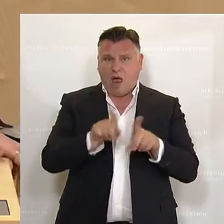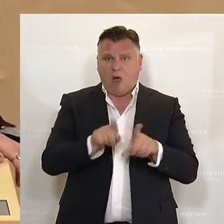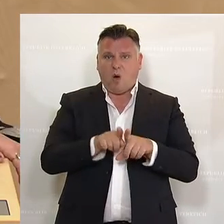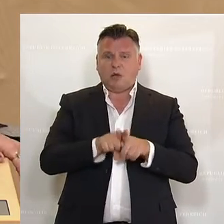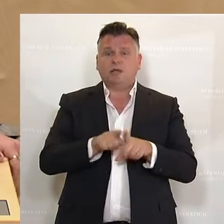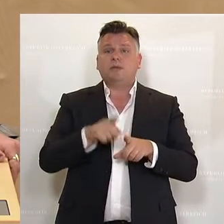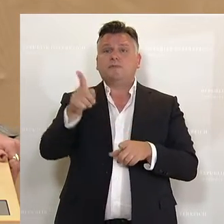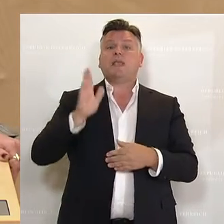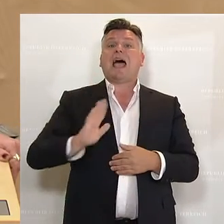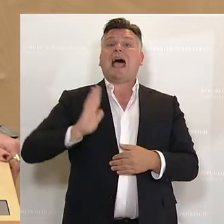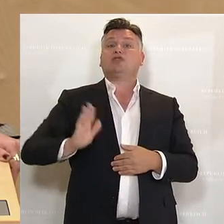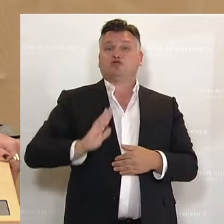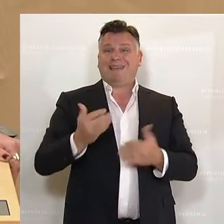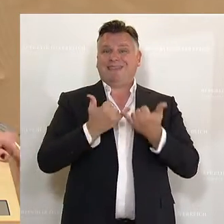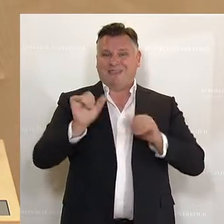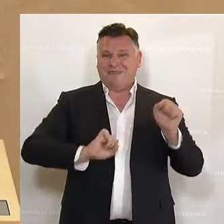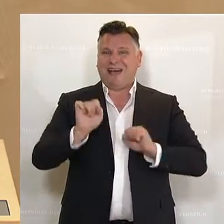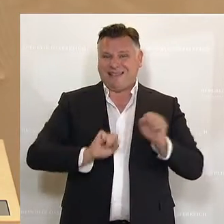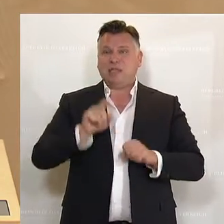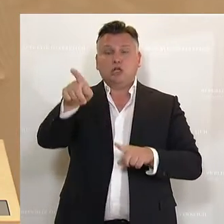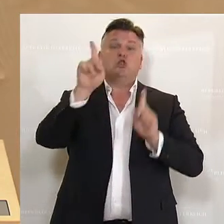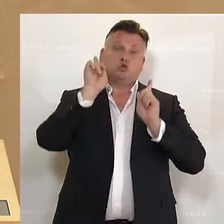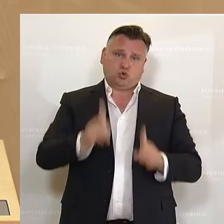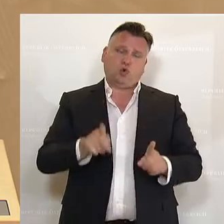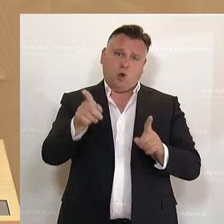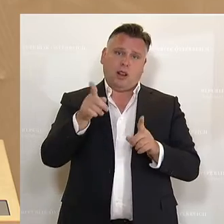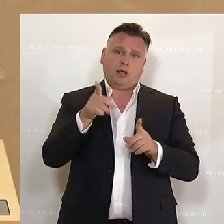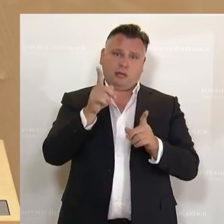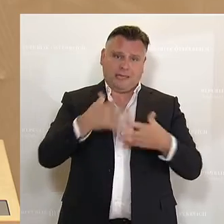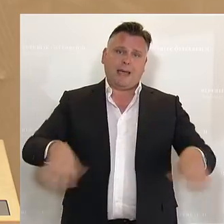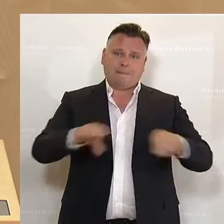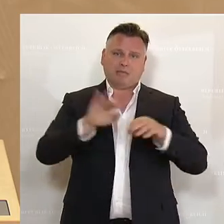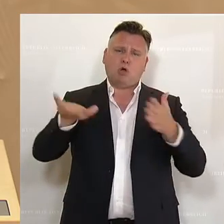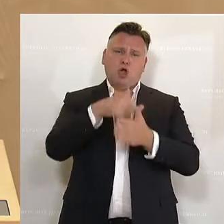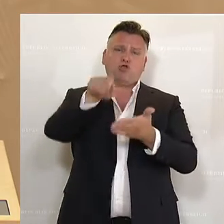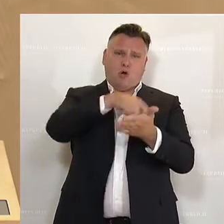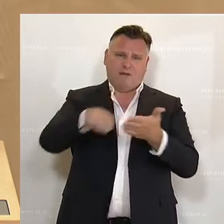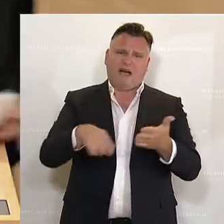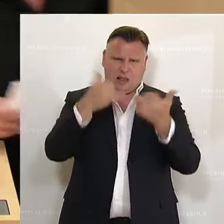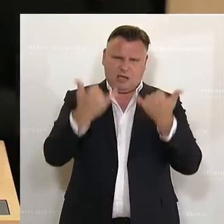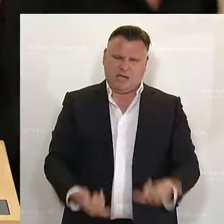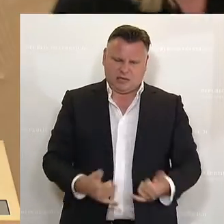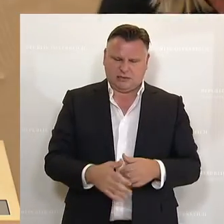wen würde der Anstand wählen, bitte folgen Sie dem. Und sorgen Sie gemeinsam mit uns für Neuwahlen. Jetzt.